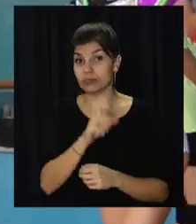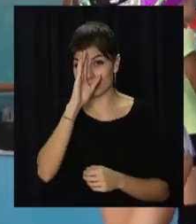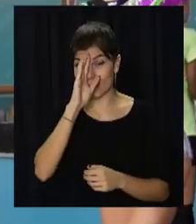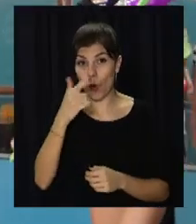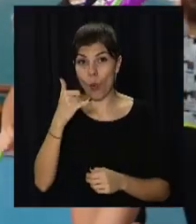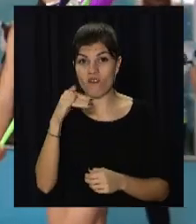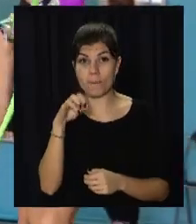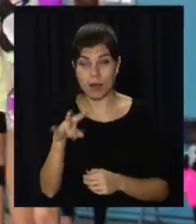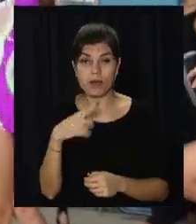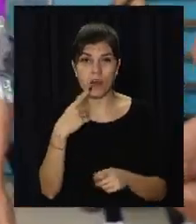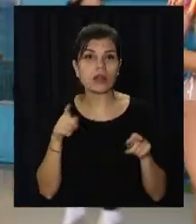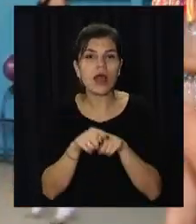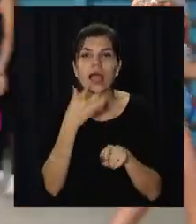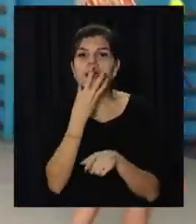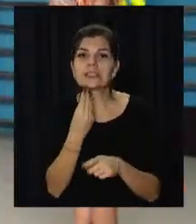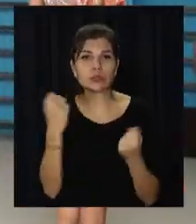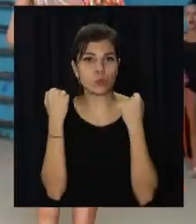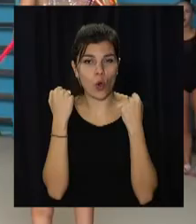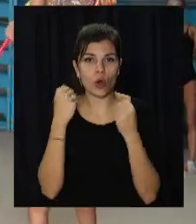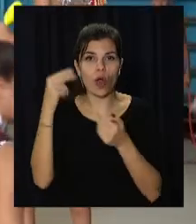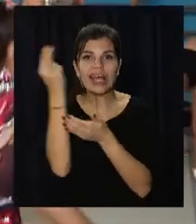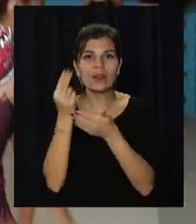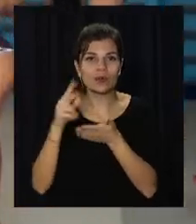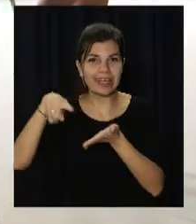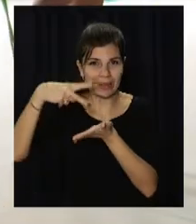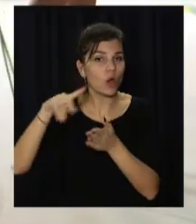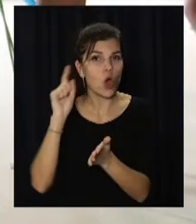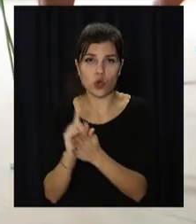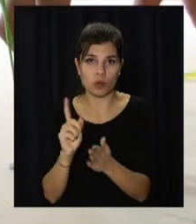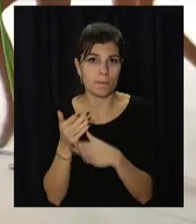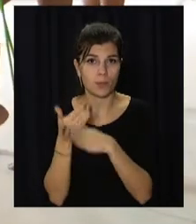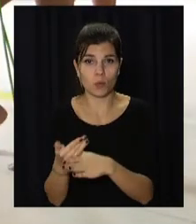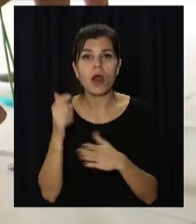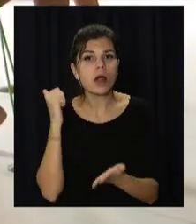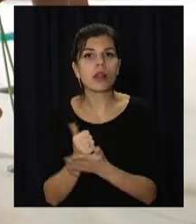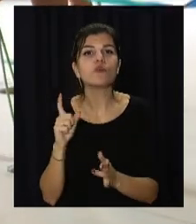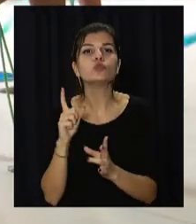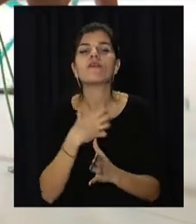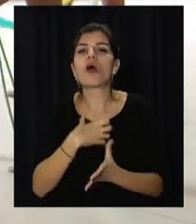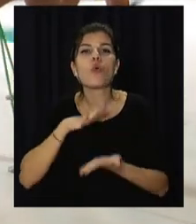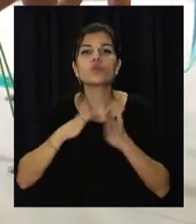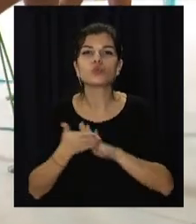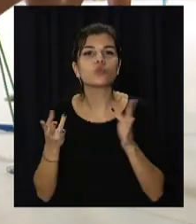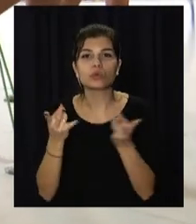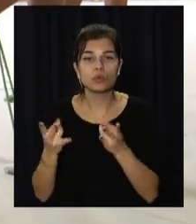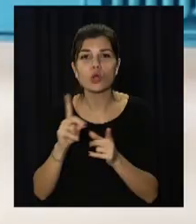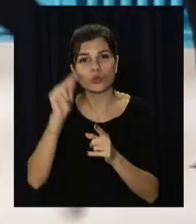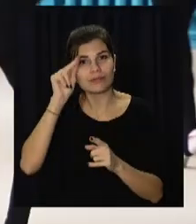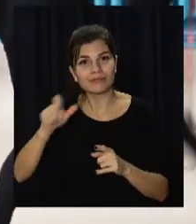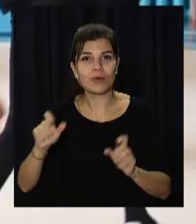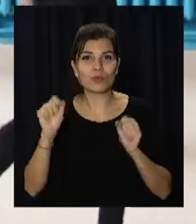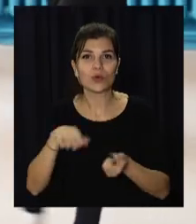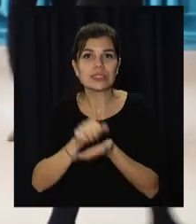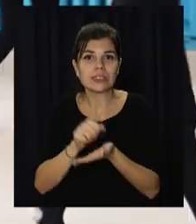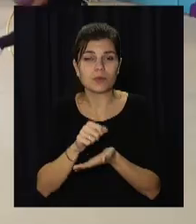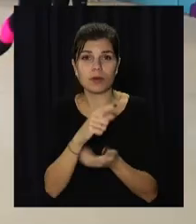красивому виду спорту, як художня гімнастика, треба обов'язково допомагати. Головне – створити необхідні умови для того, щоб учні могли займатися